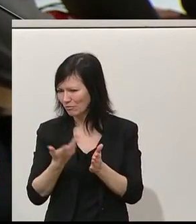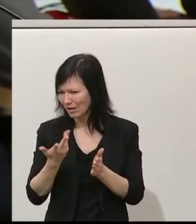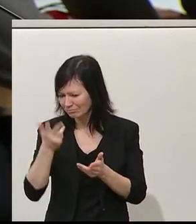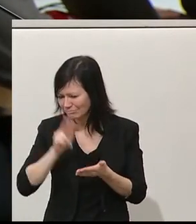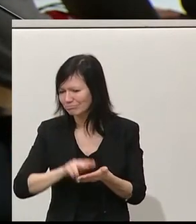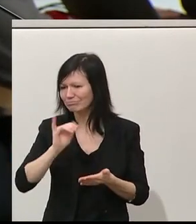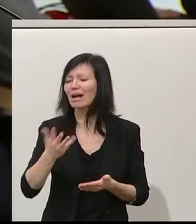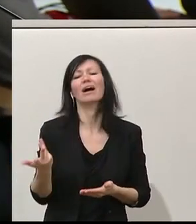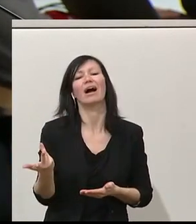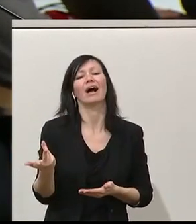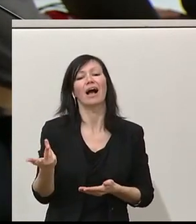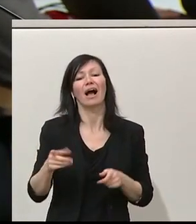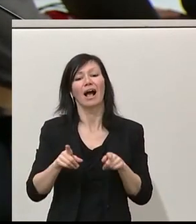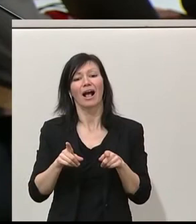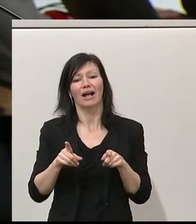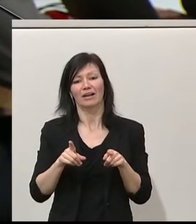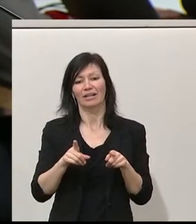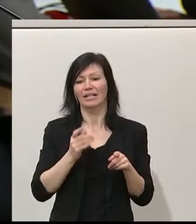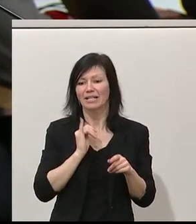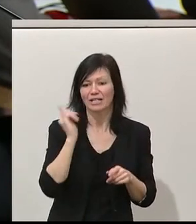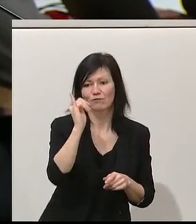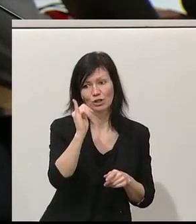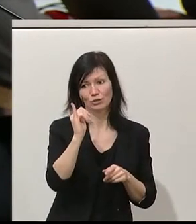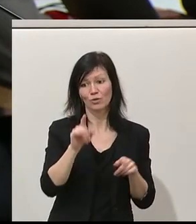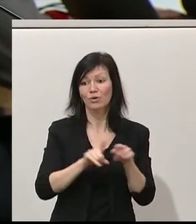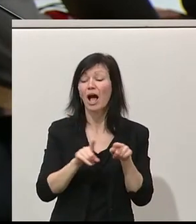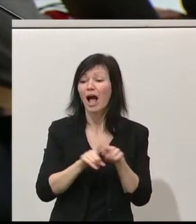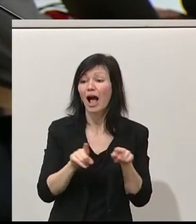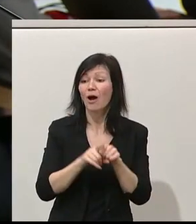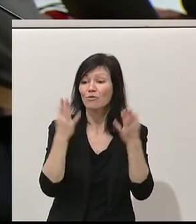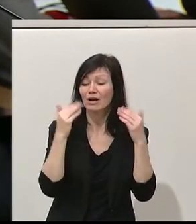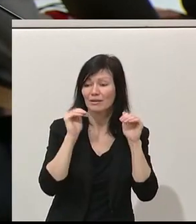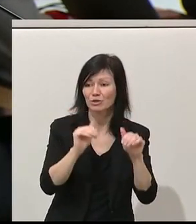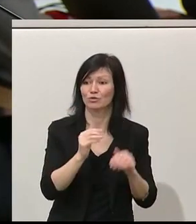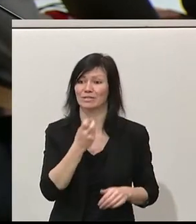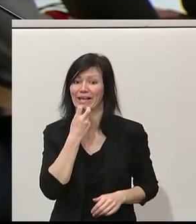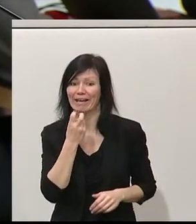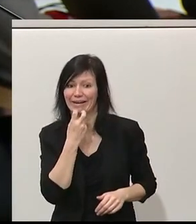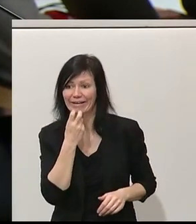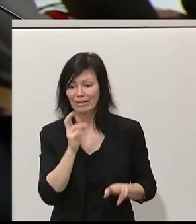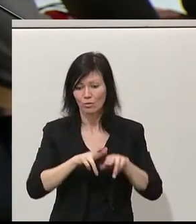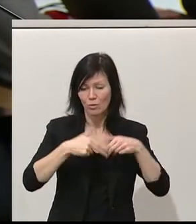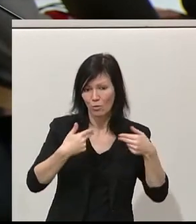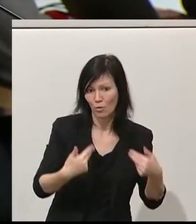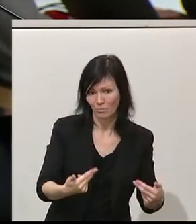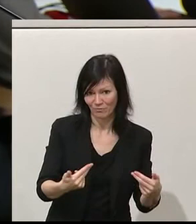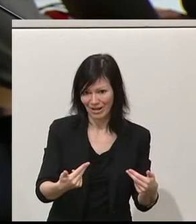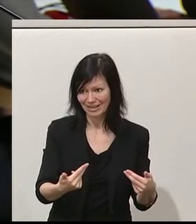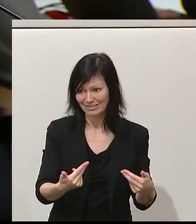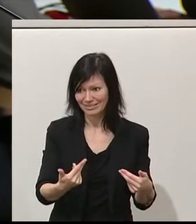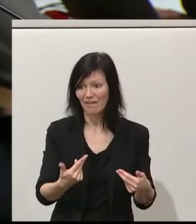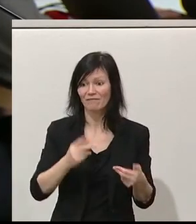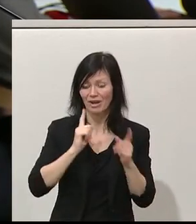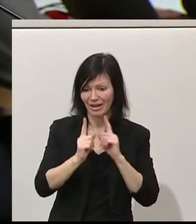Innovation, Technologie auf die Bereiche Klimaschutz, Energie und Umwelt beinhalten wird